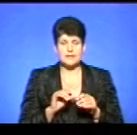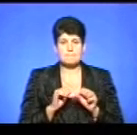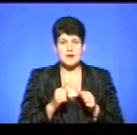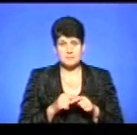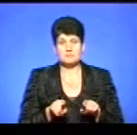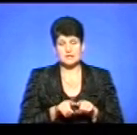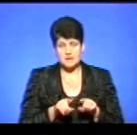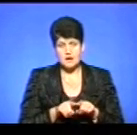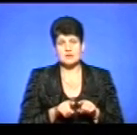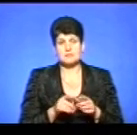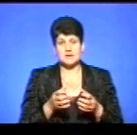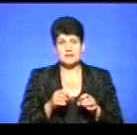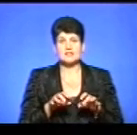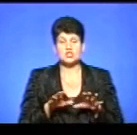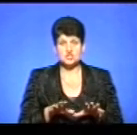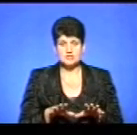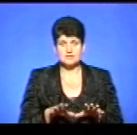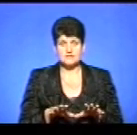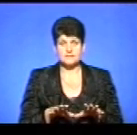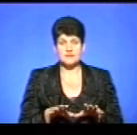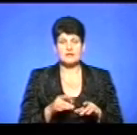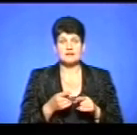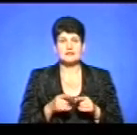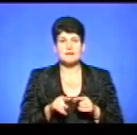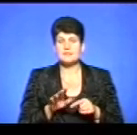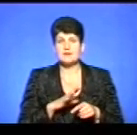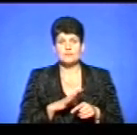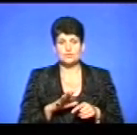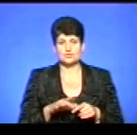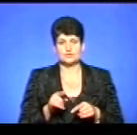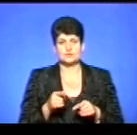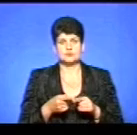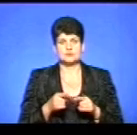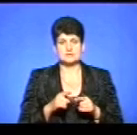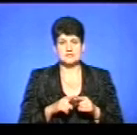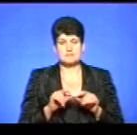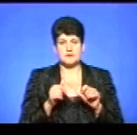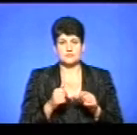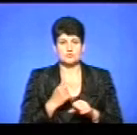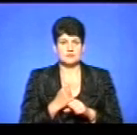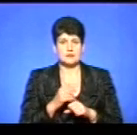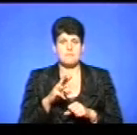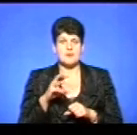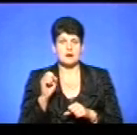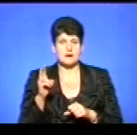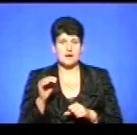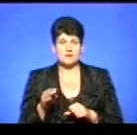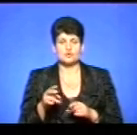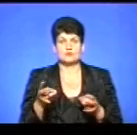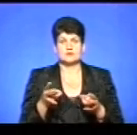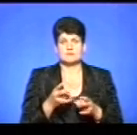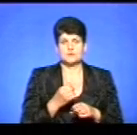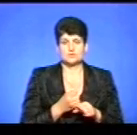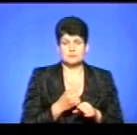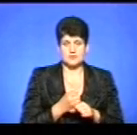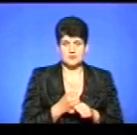само ми, відповідно, і прийняли рішення. Але в цій петиції не йшлося про те, що потрібно цей пам'ятник зробити макет, що потрібно його виготовити. Тобто, якщо